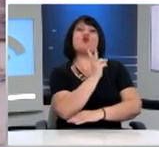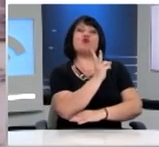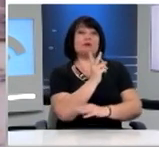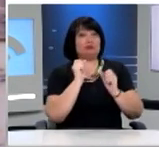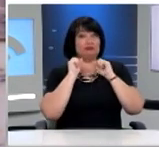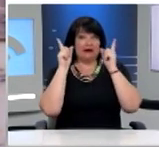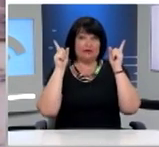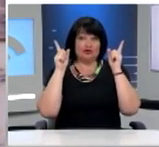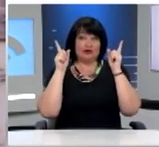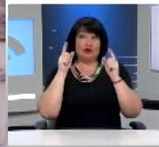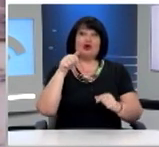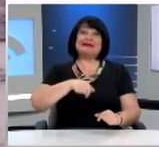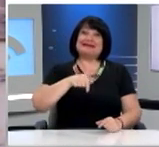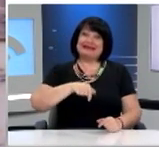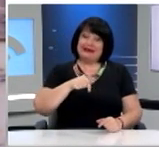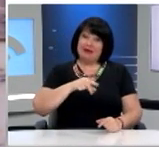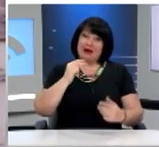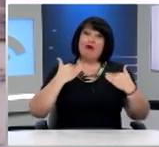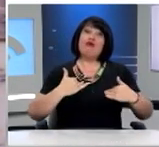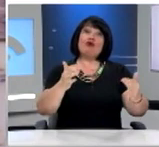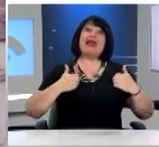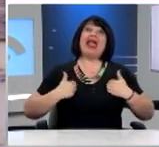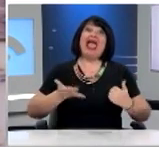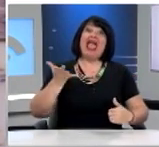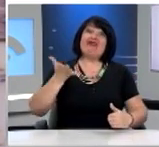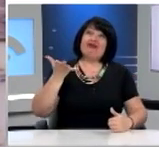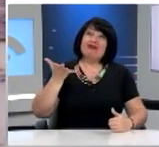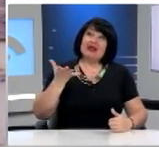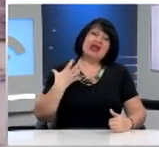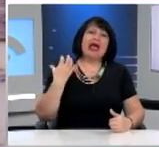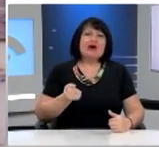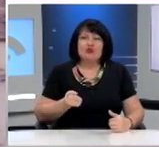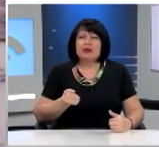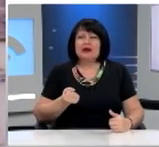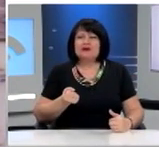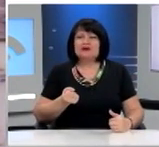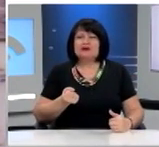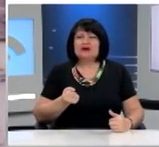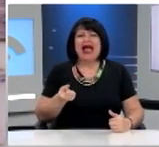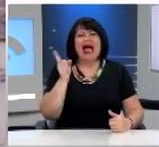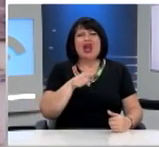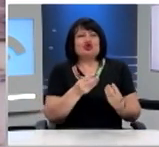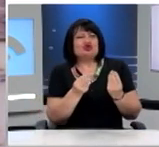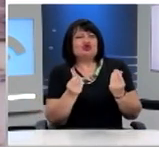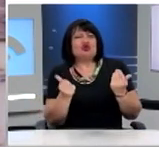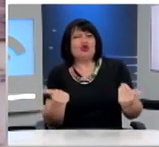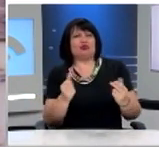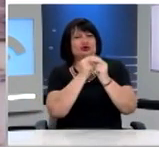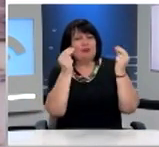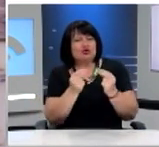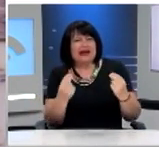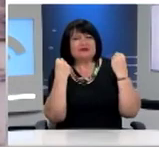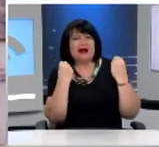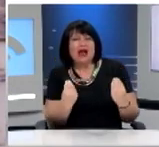εντυπωσιακό πως σήμερα στη Βουλή των Εφήβων επικρατεί ένας άλλος λόγος γόνιμος,